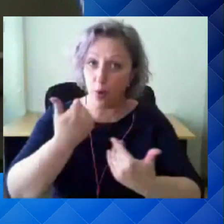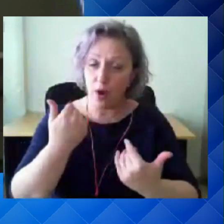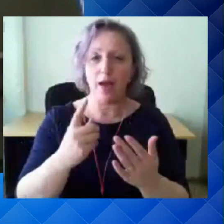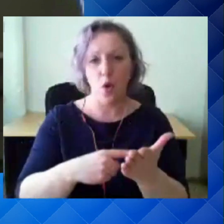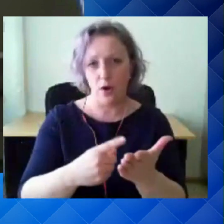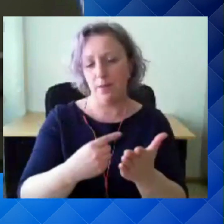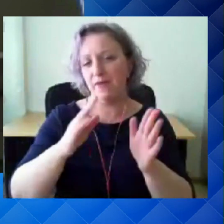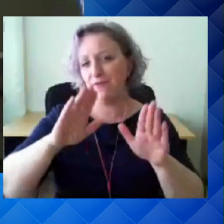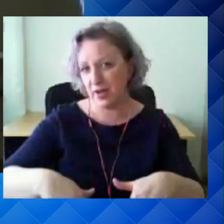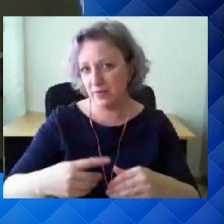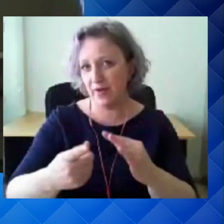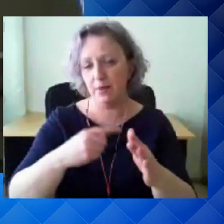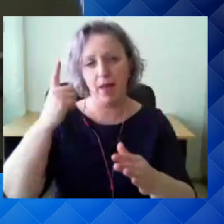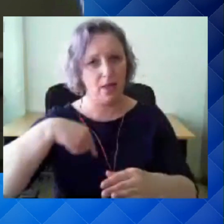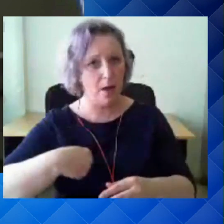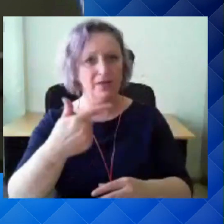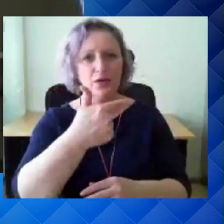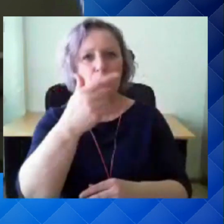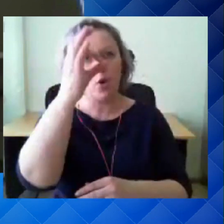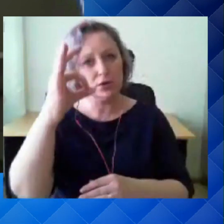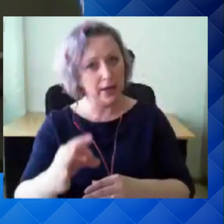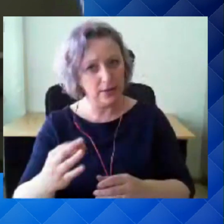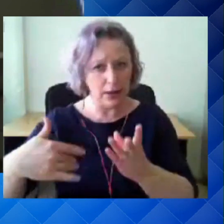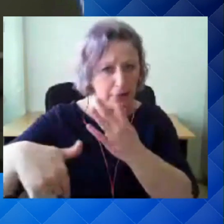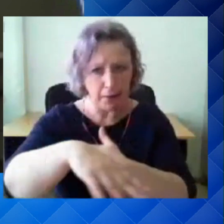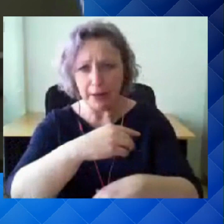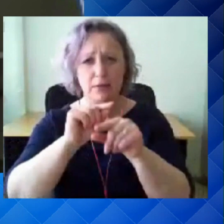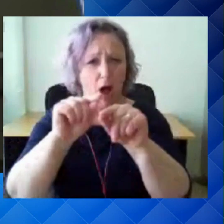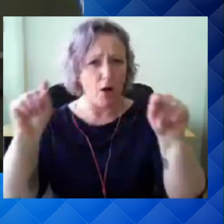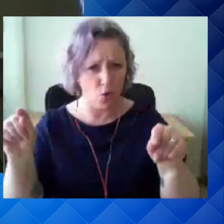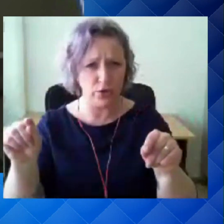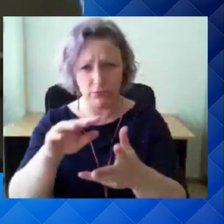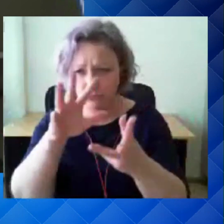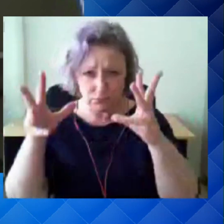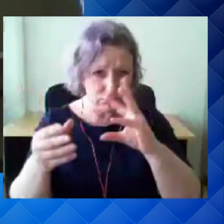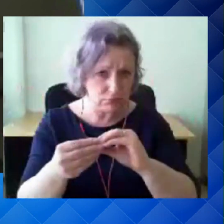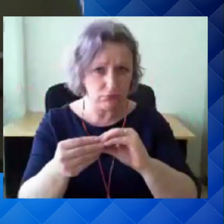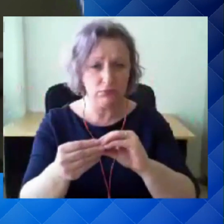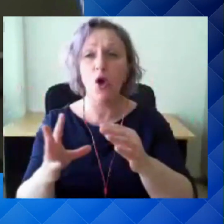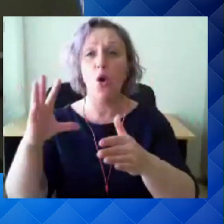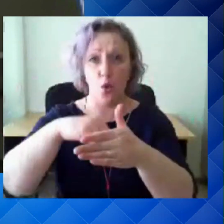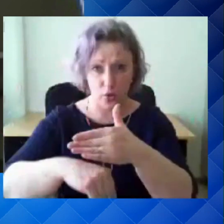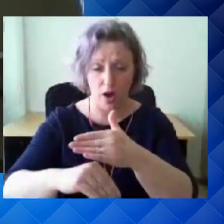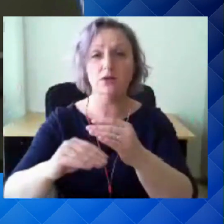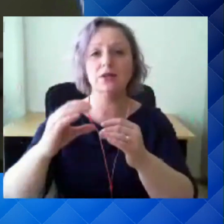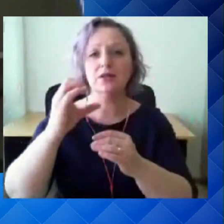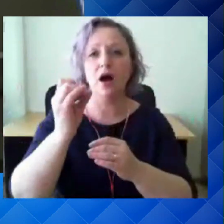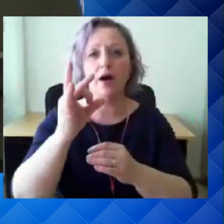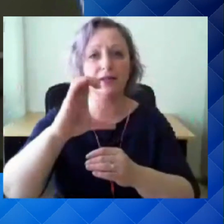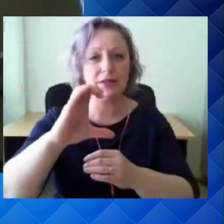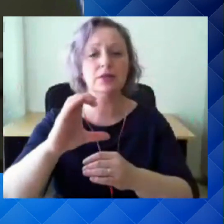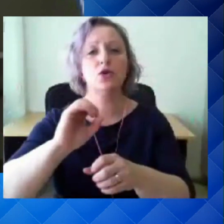et valdav enamus 70% kõikidest uutest nakkustest, seal ulgas siis käesolev SARS koronaviirus,